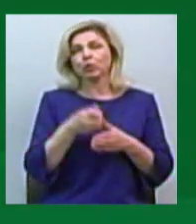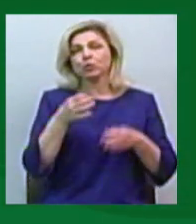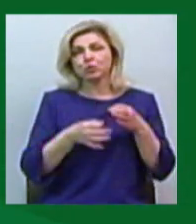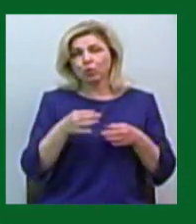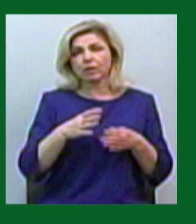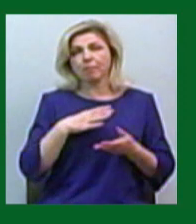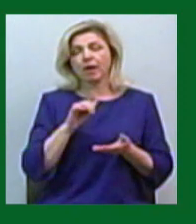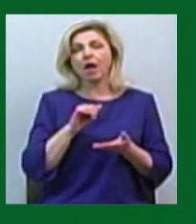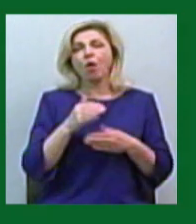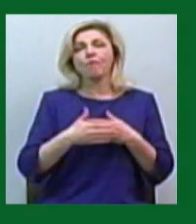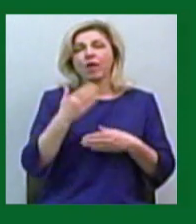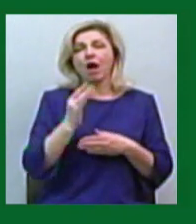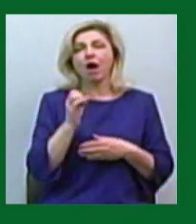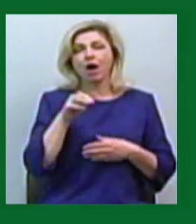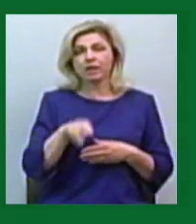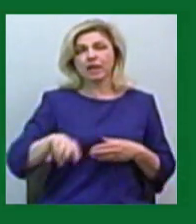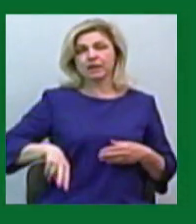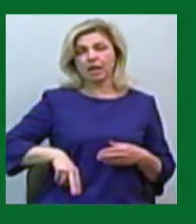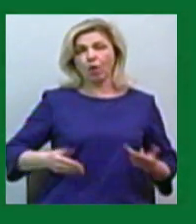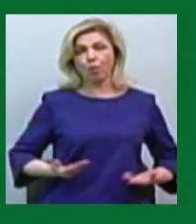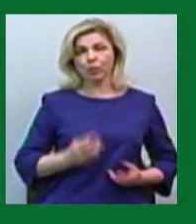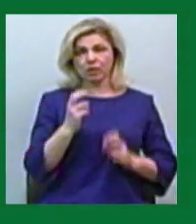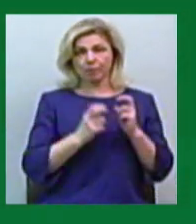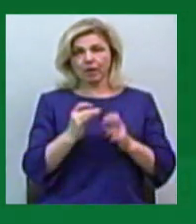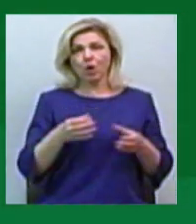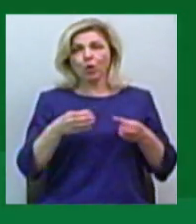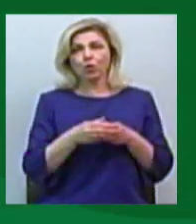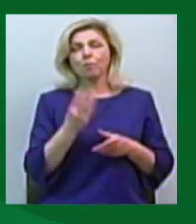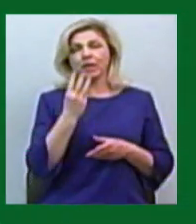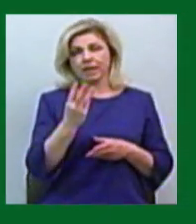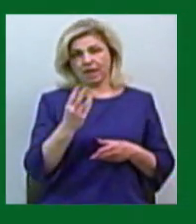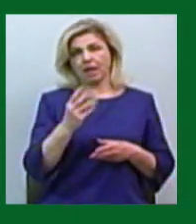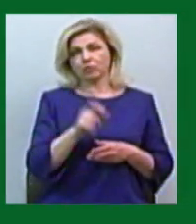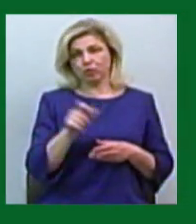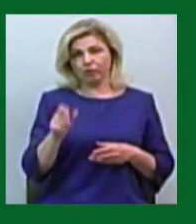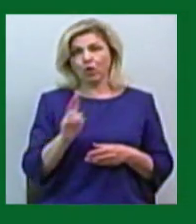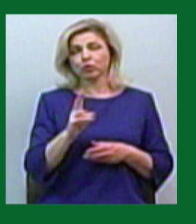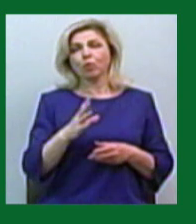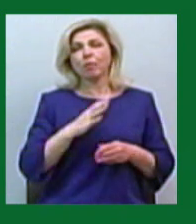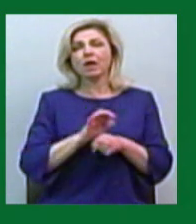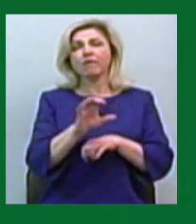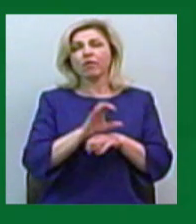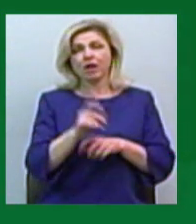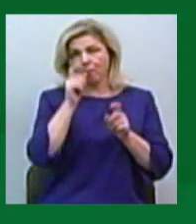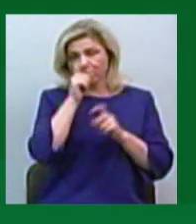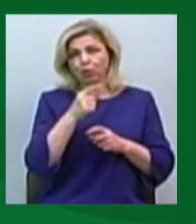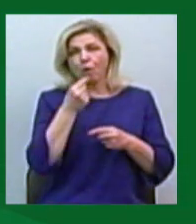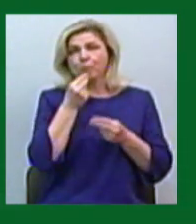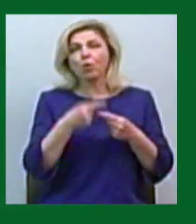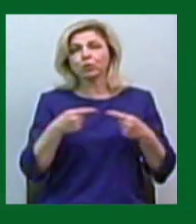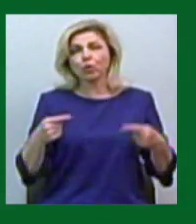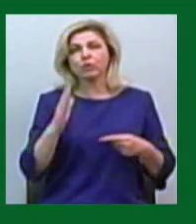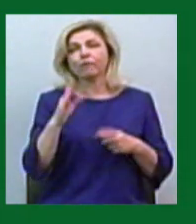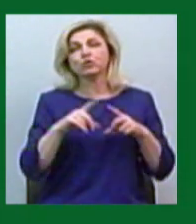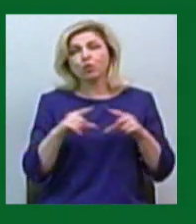обвинувальний акт стосовно директора комунального підприємства та групи з трьох спільників, які постачали неякісну продукцію у школи та дитсадки